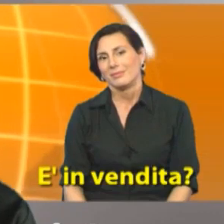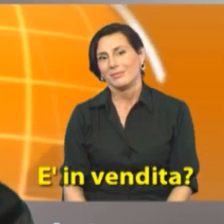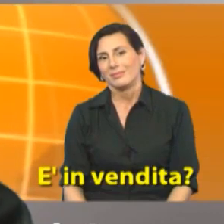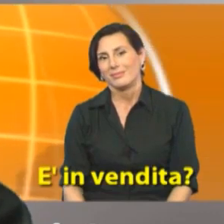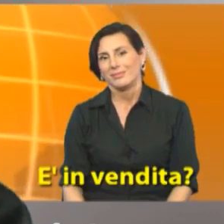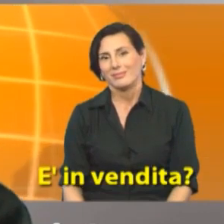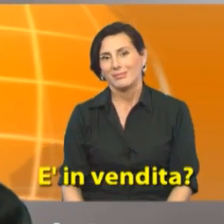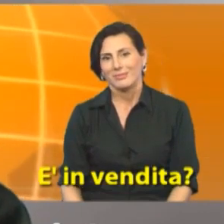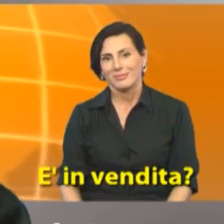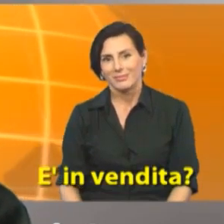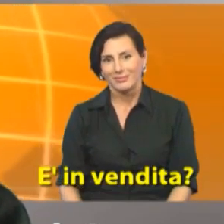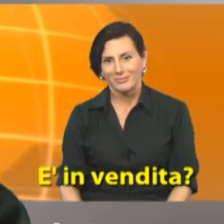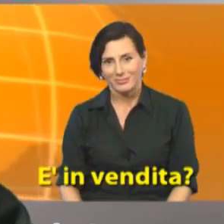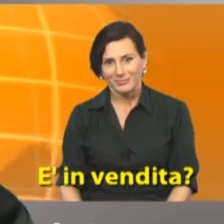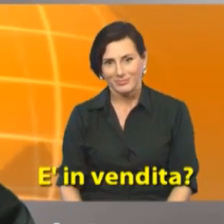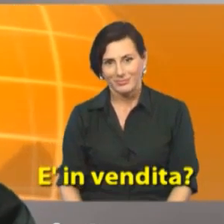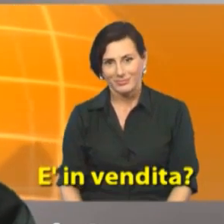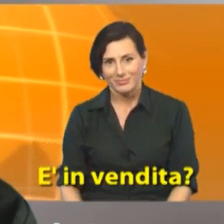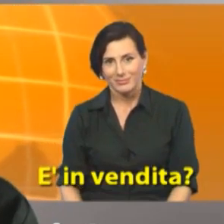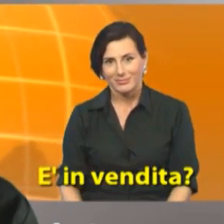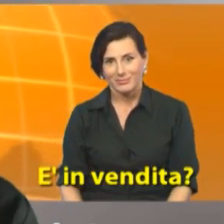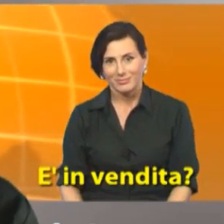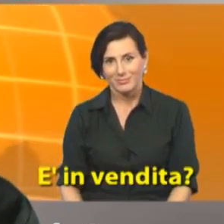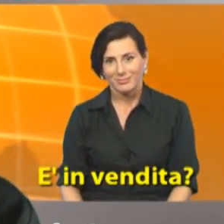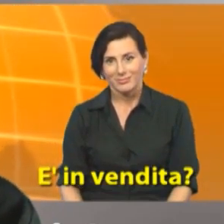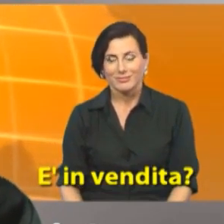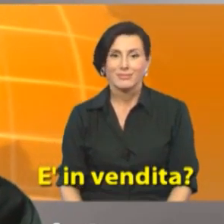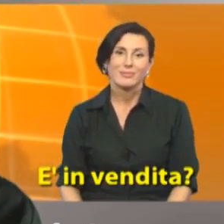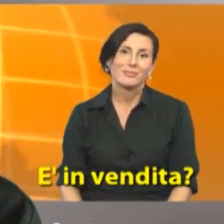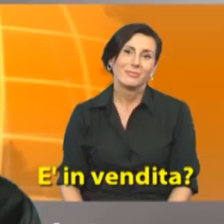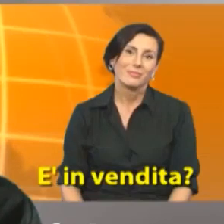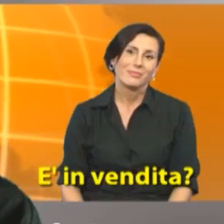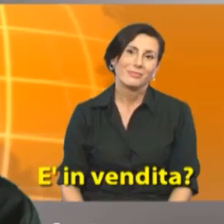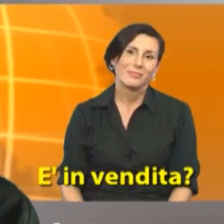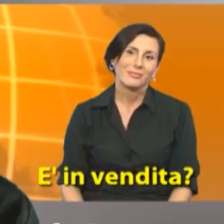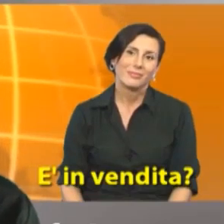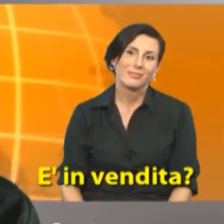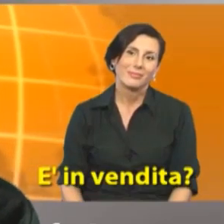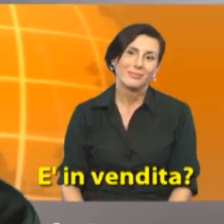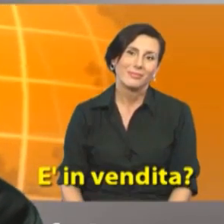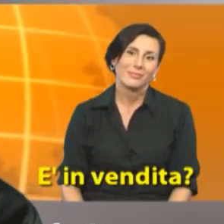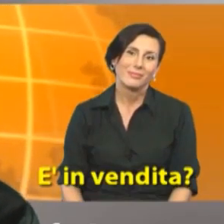is it on sale? is it on sale?